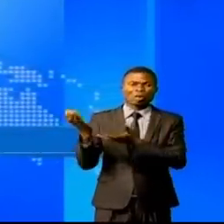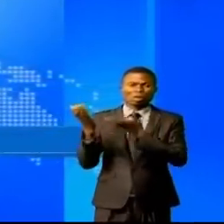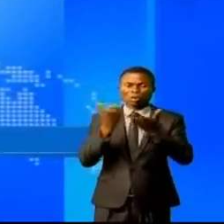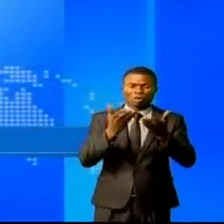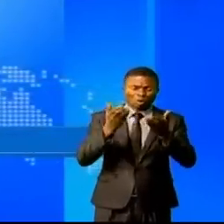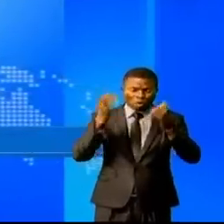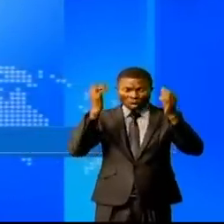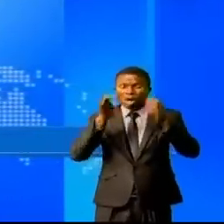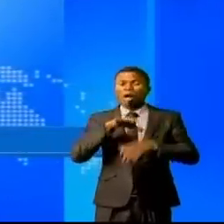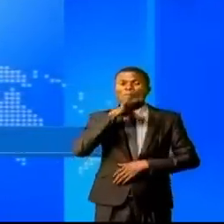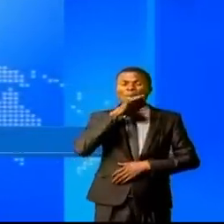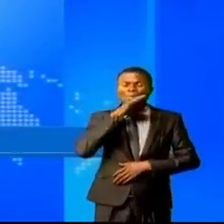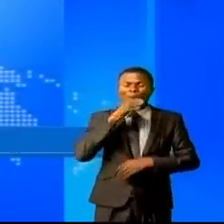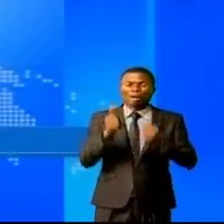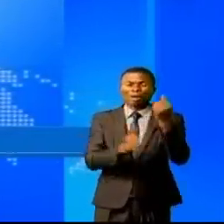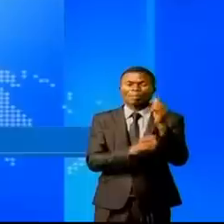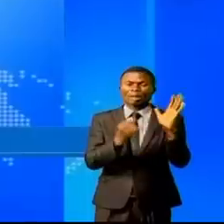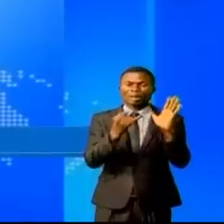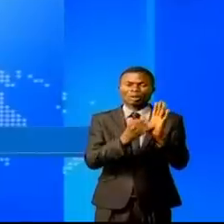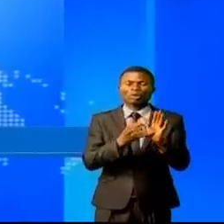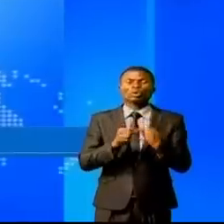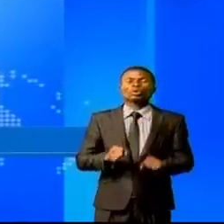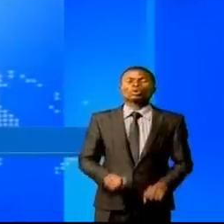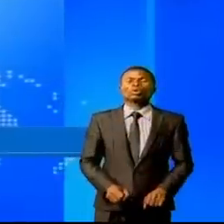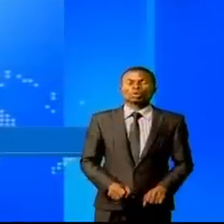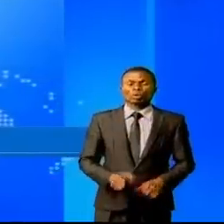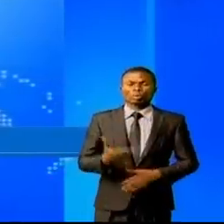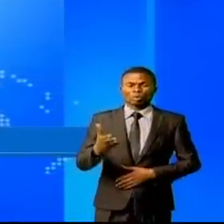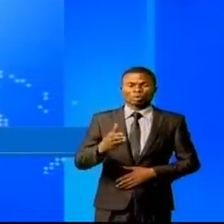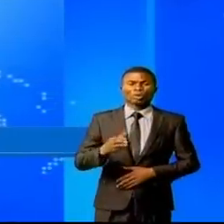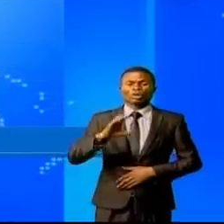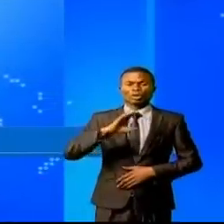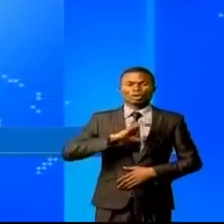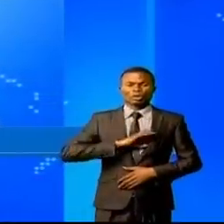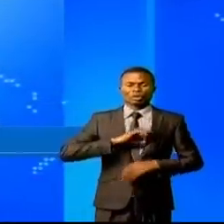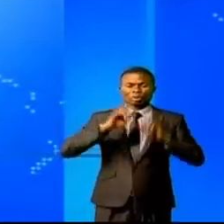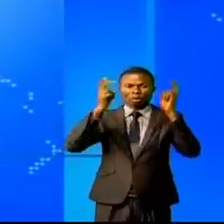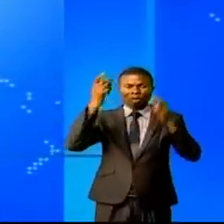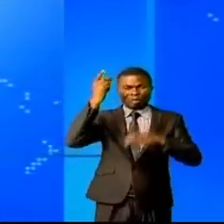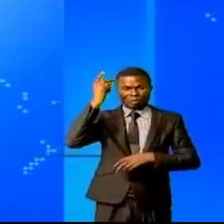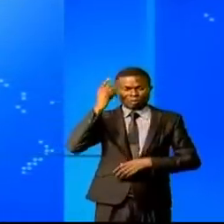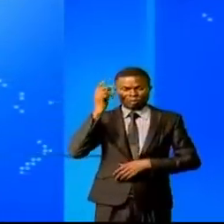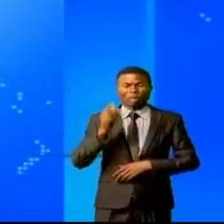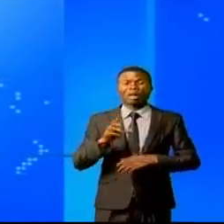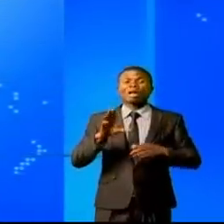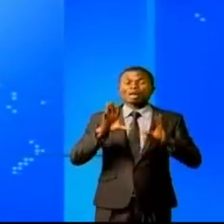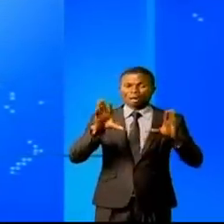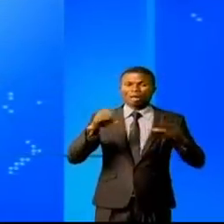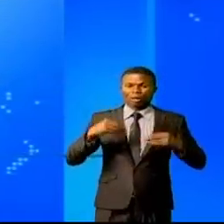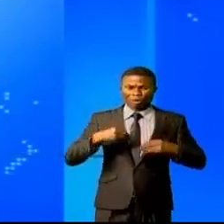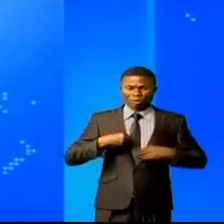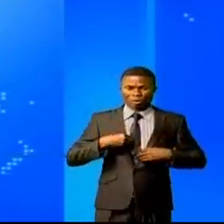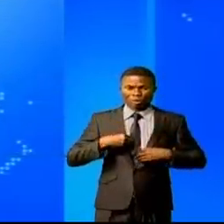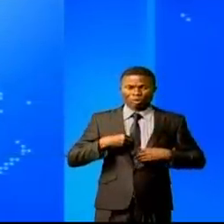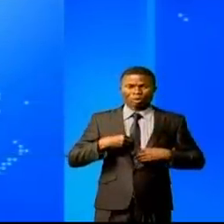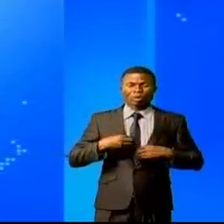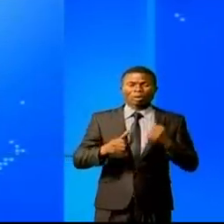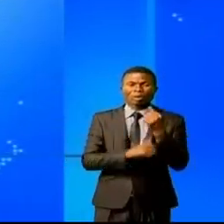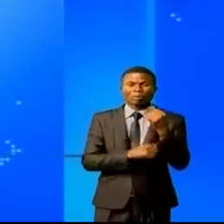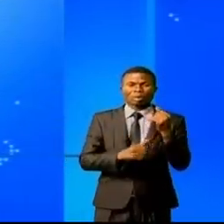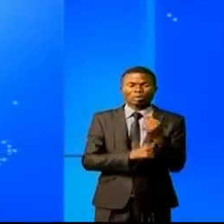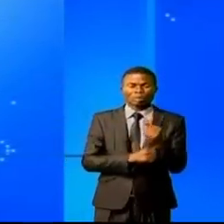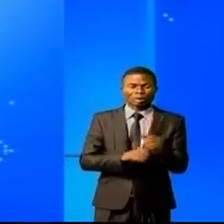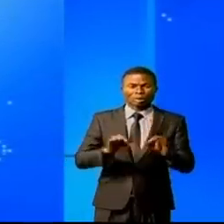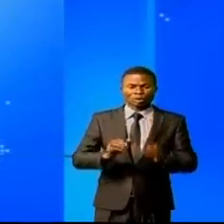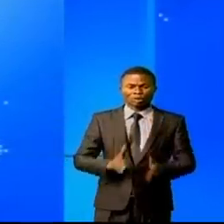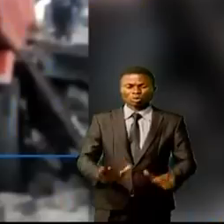tué 6 personnes. Le commandant de la police, ville de Kinshasa, Silvano Kassongo, confirme qu'il n'y a plus de corps sous les débris.